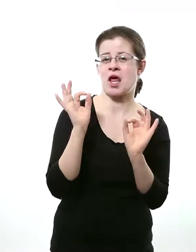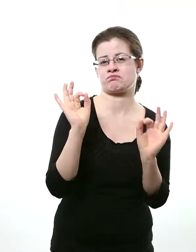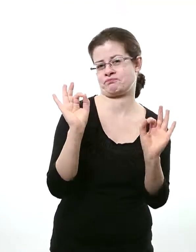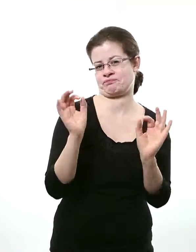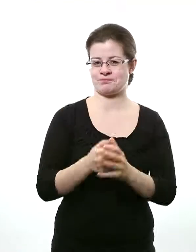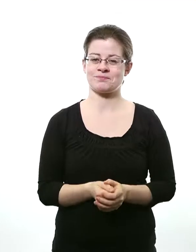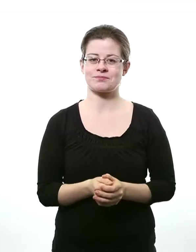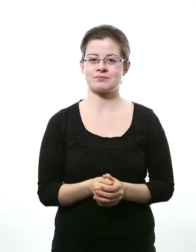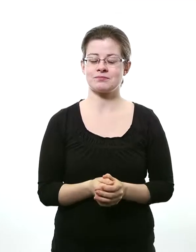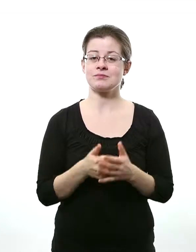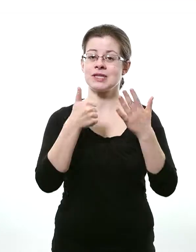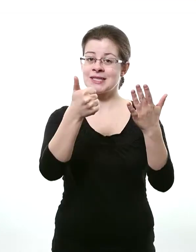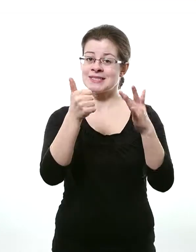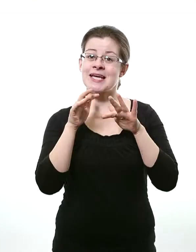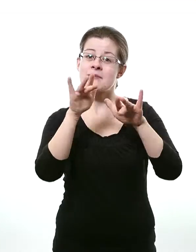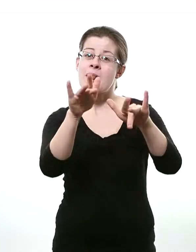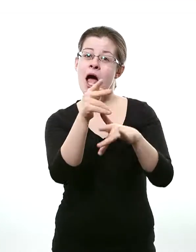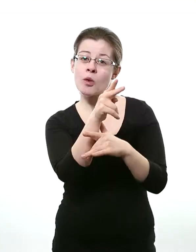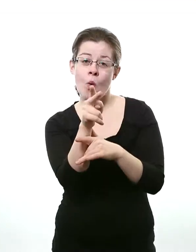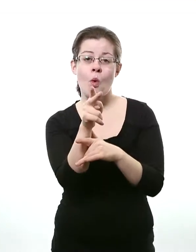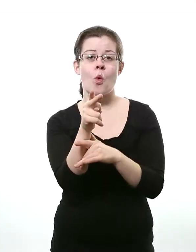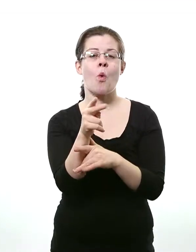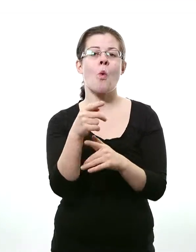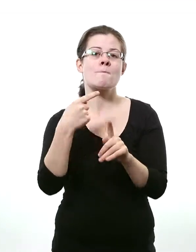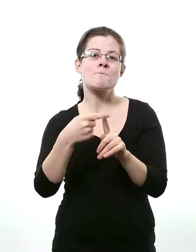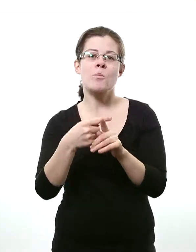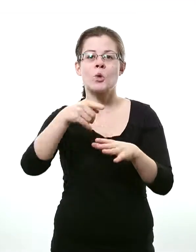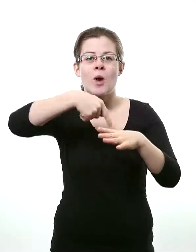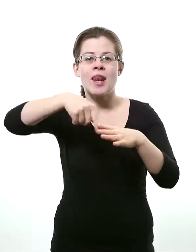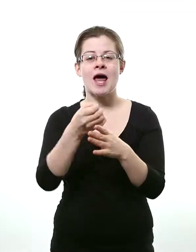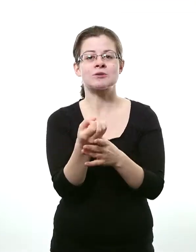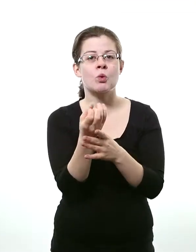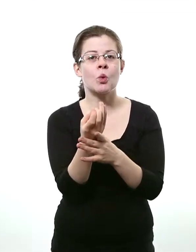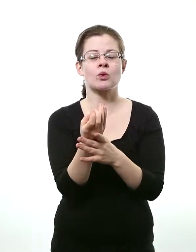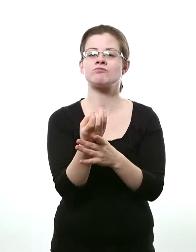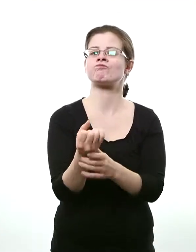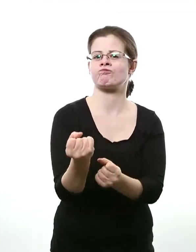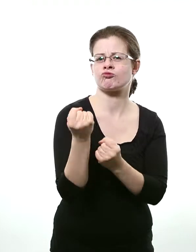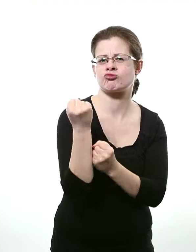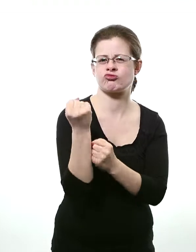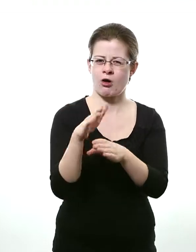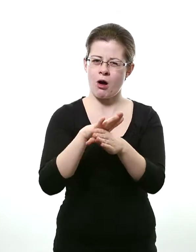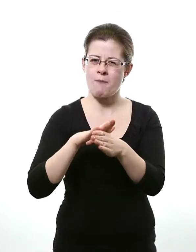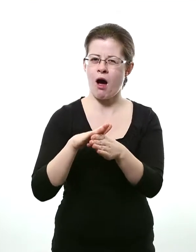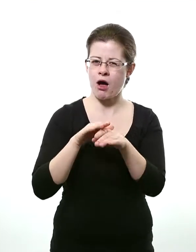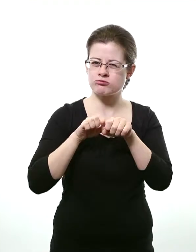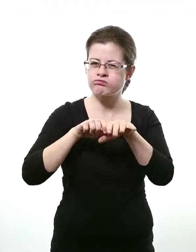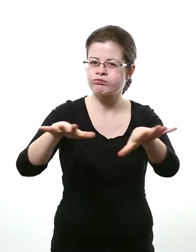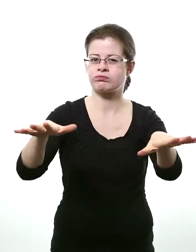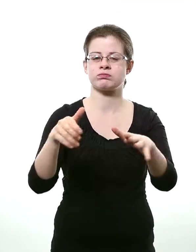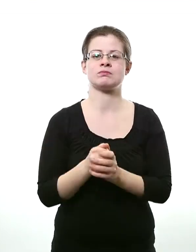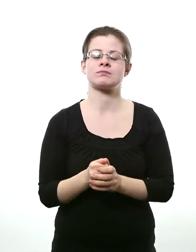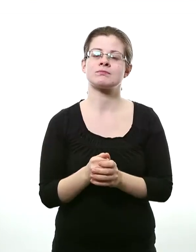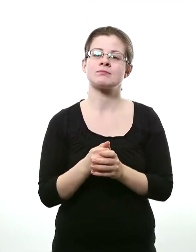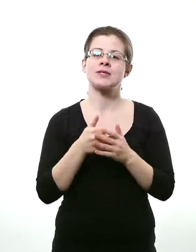Milliarden Euro Bruttoinlandsprodukt in diesem Bereich sind wir eine der stärksten Wirtschaftsbranchen und mit über 26.000 Beschäftigten